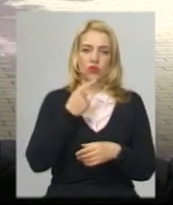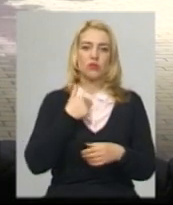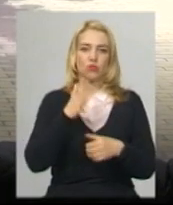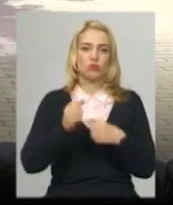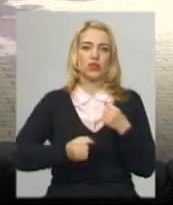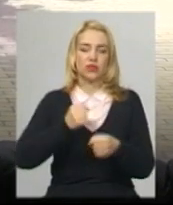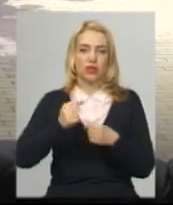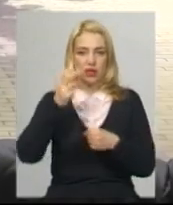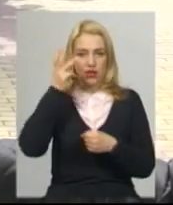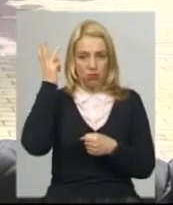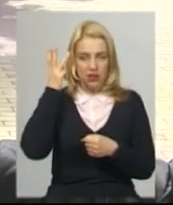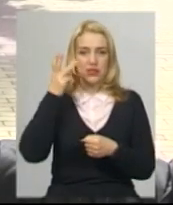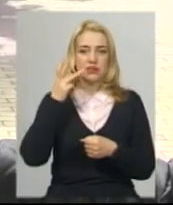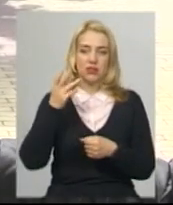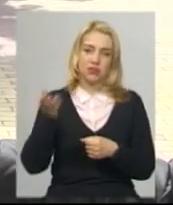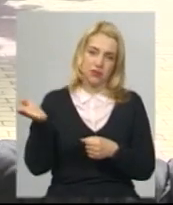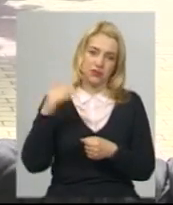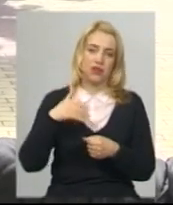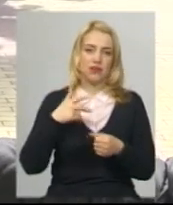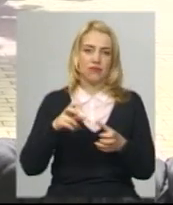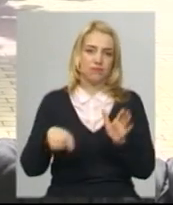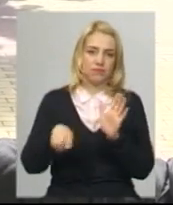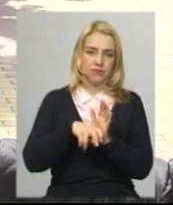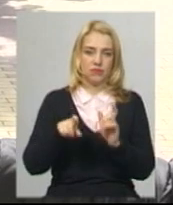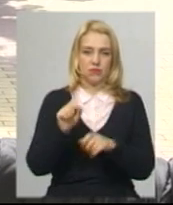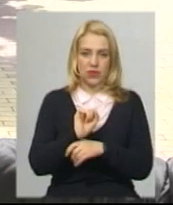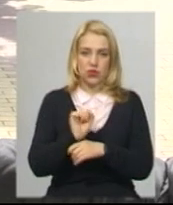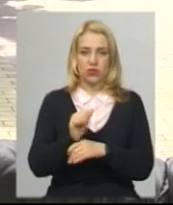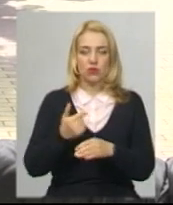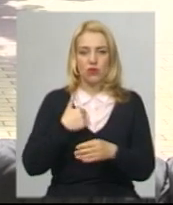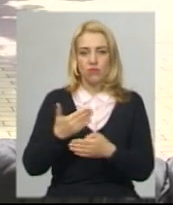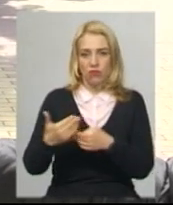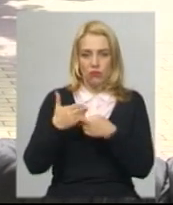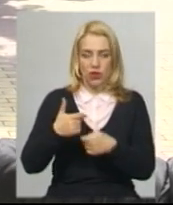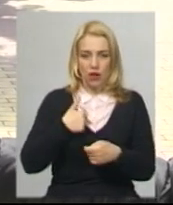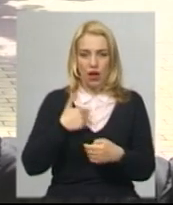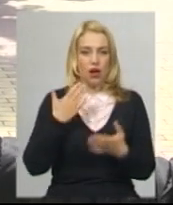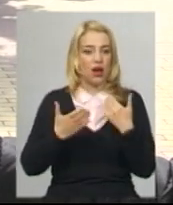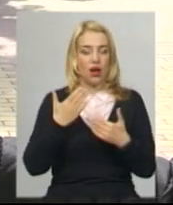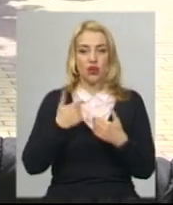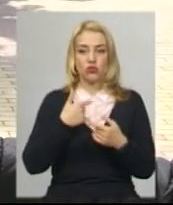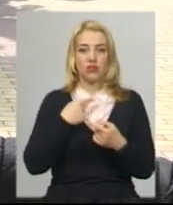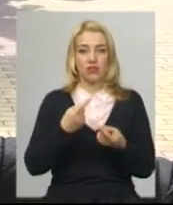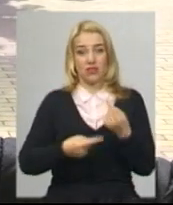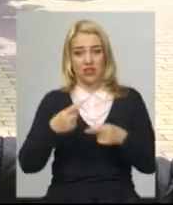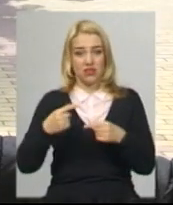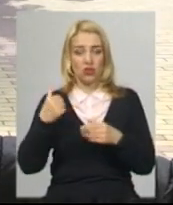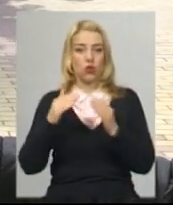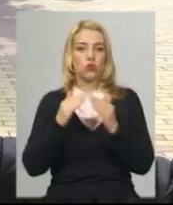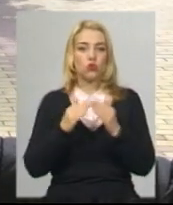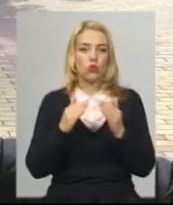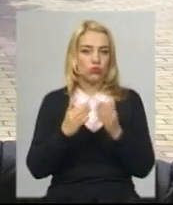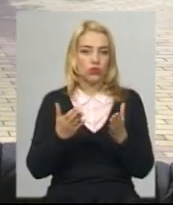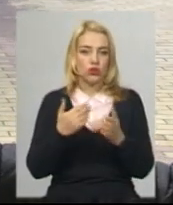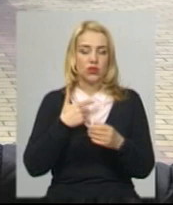і вже підвозять мене. А коли на роботі і нема чим добратися назад, вже дзвоню до колег, добре,